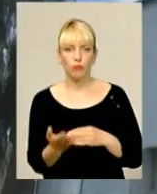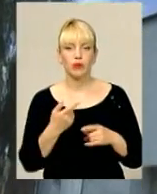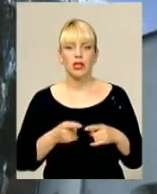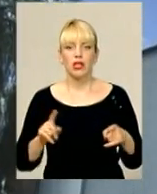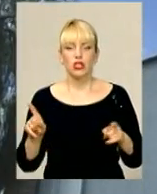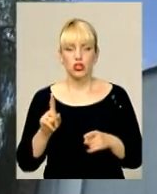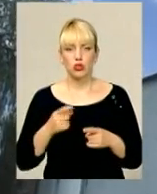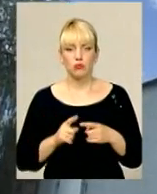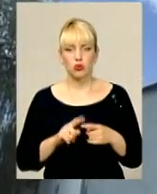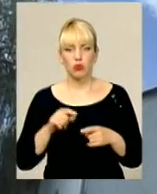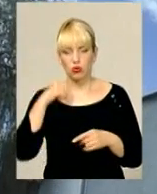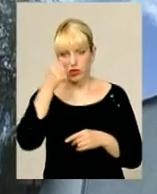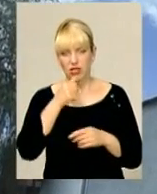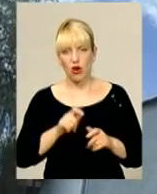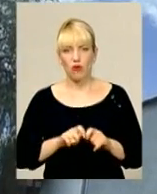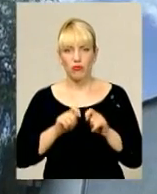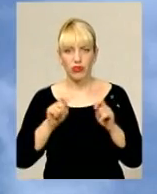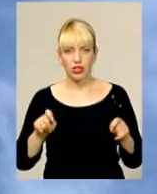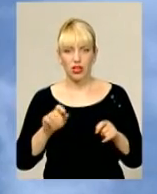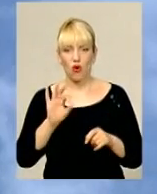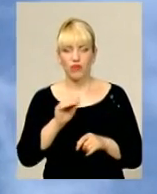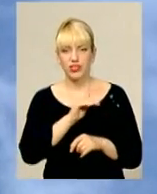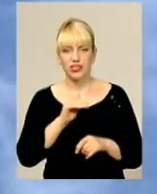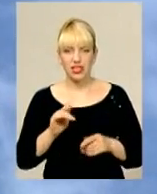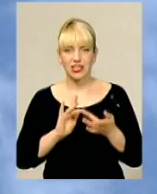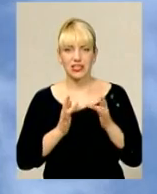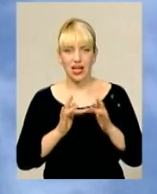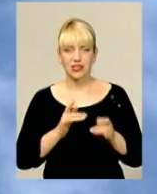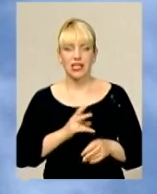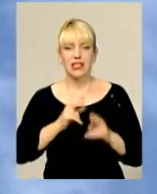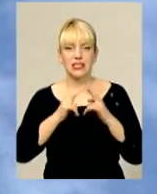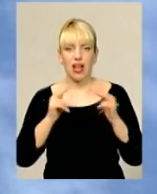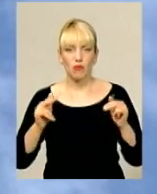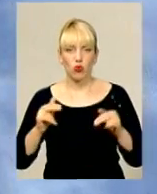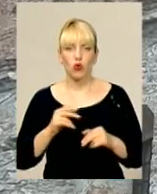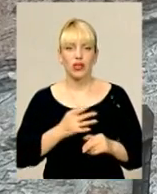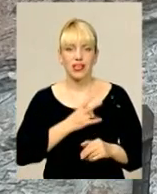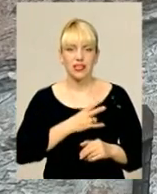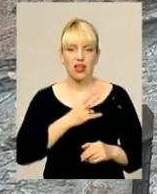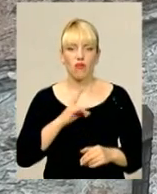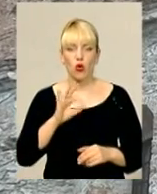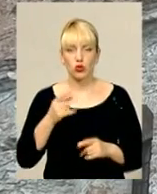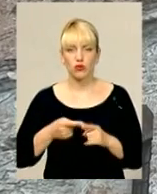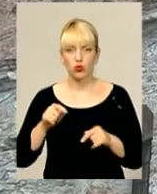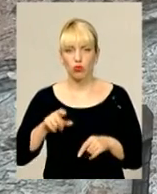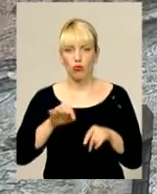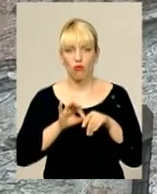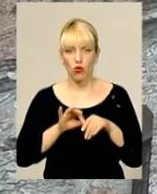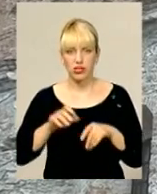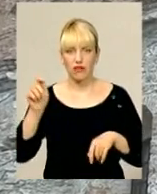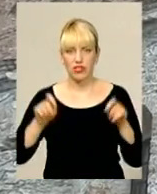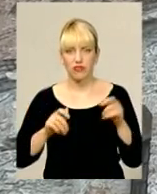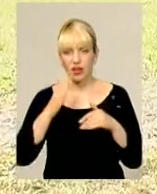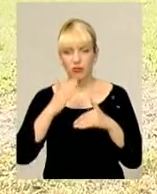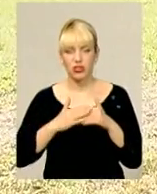пам'ятку, цьогоріч запустили офіційний сайт замку князів Остройських, а також тут проводять різноманітні фестивалі, найближчий запланований вже